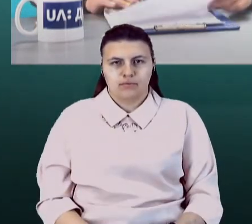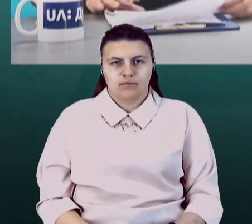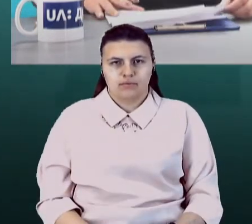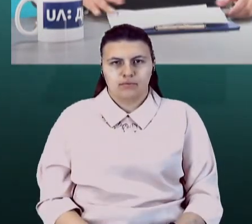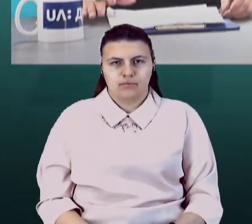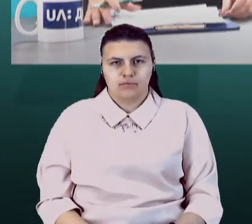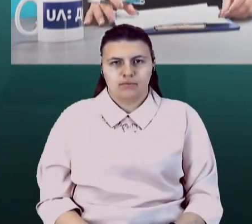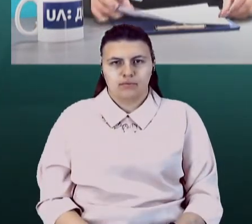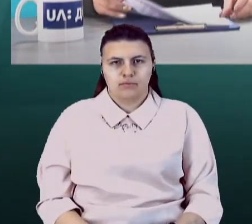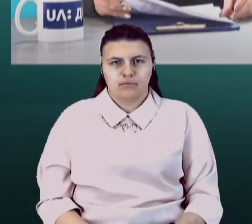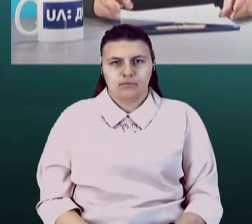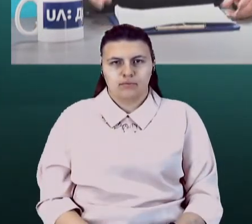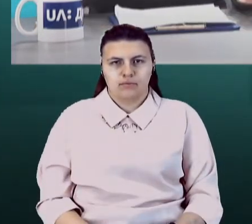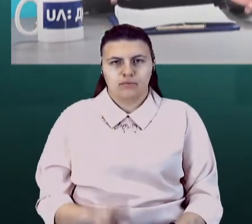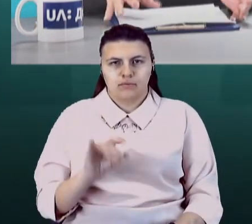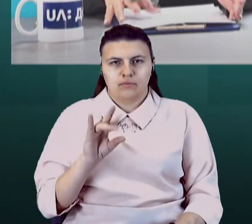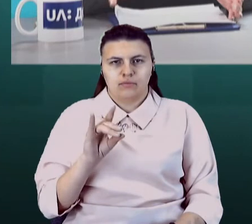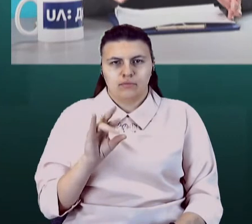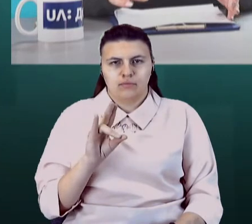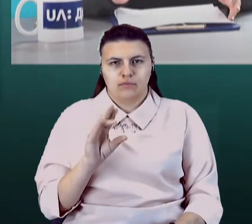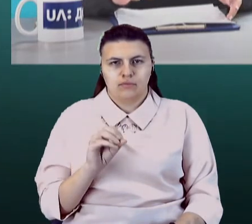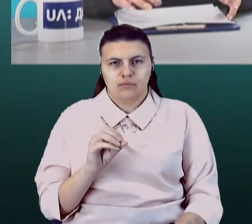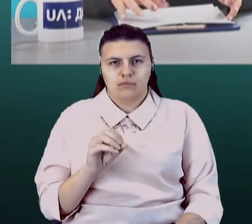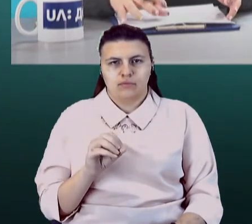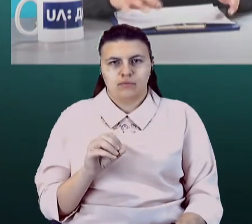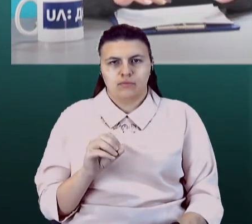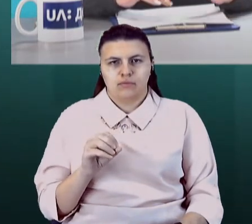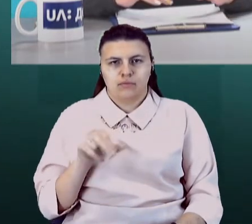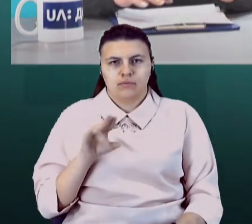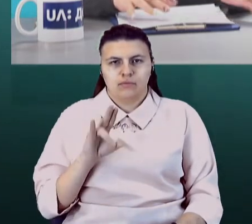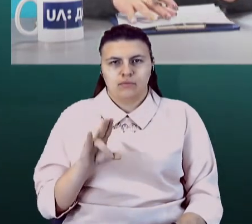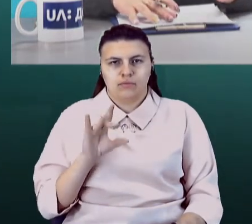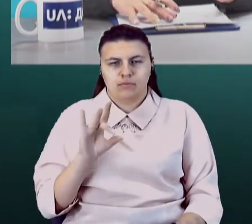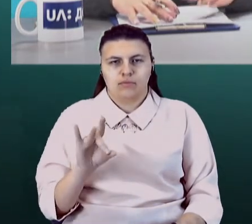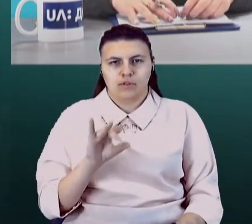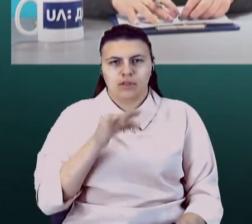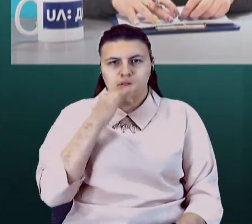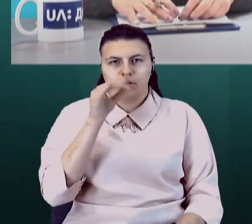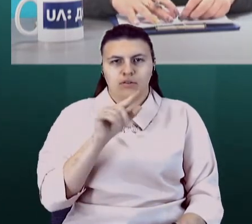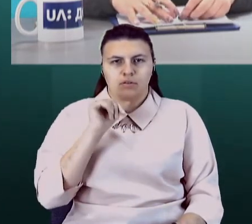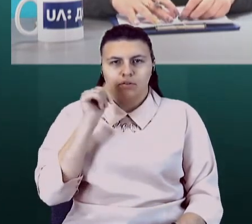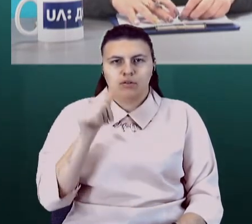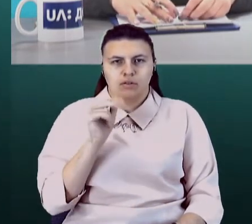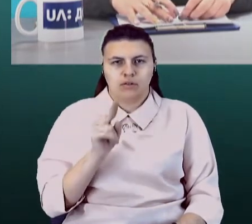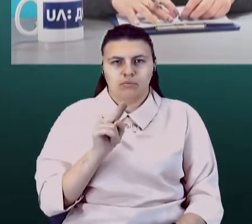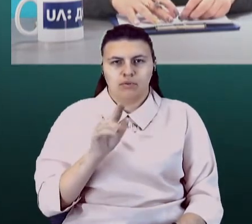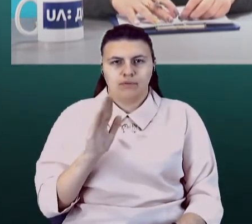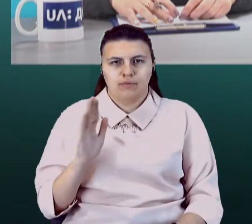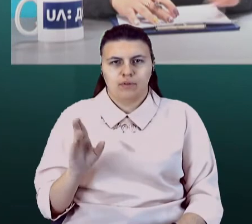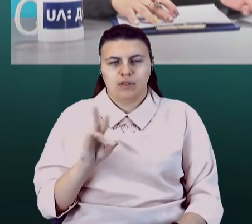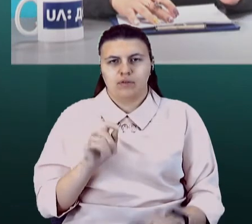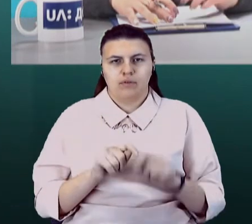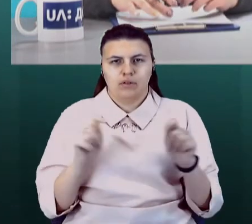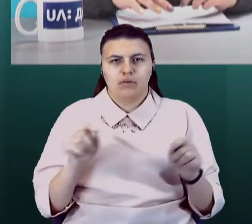Пане Денисе, ось дивіться. Так звана ДНР заявила, що завтра КПВВ не відкриє через кількість хворих на коронавірус.